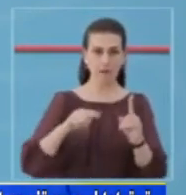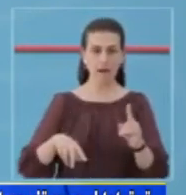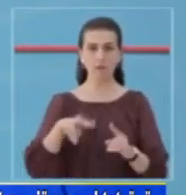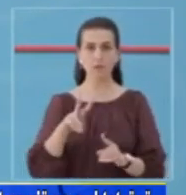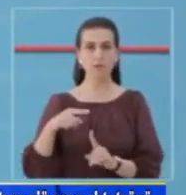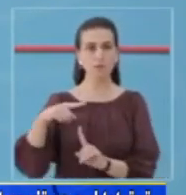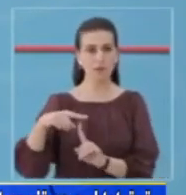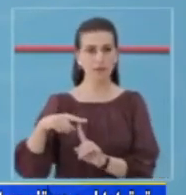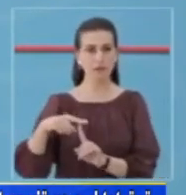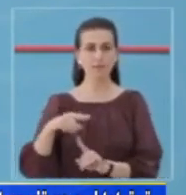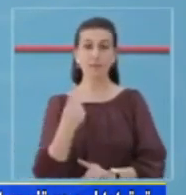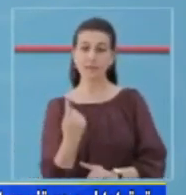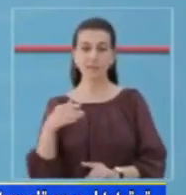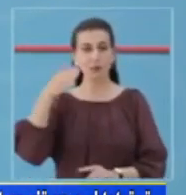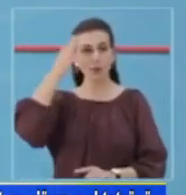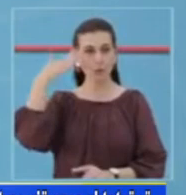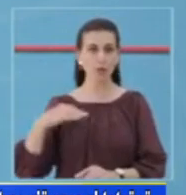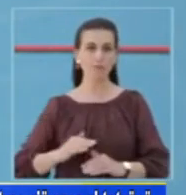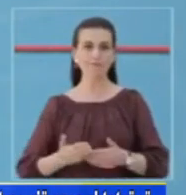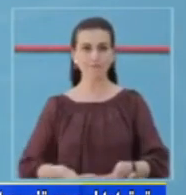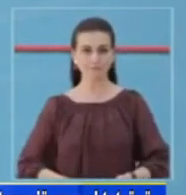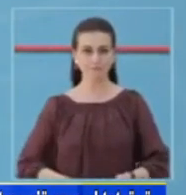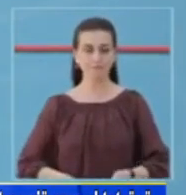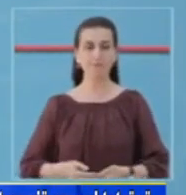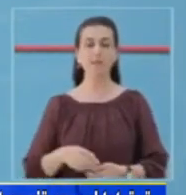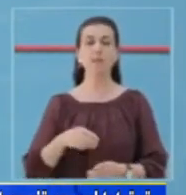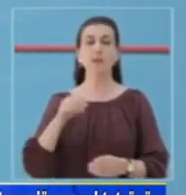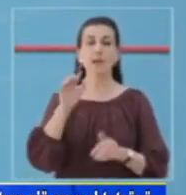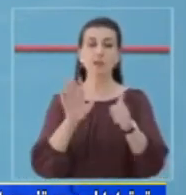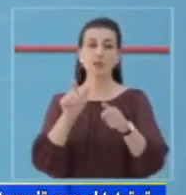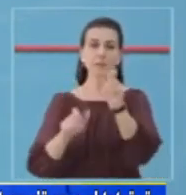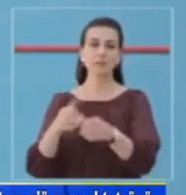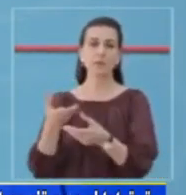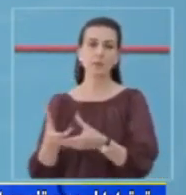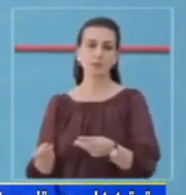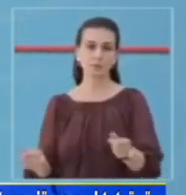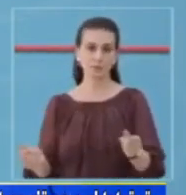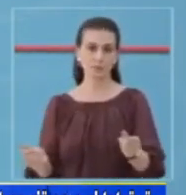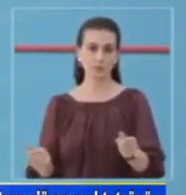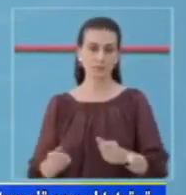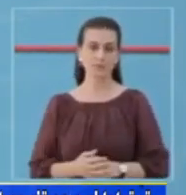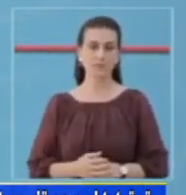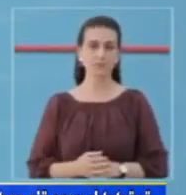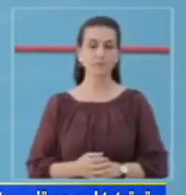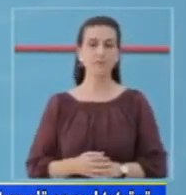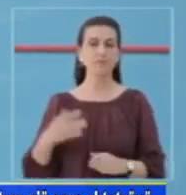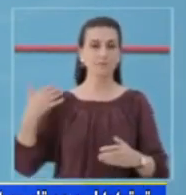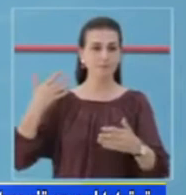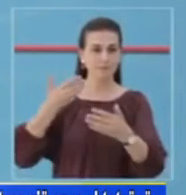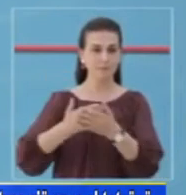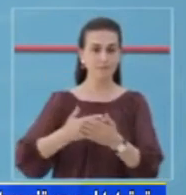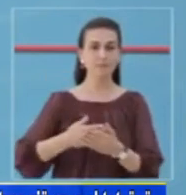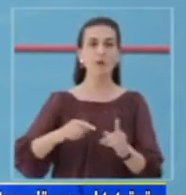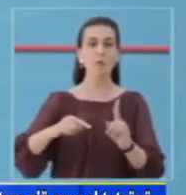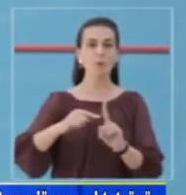Berati, 2 nga Tirana, mes të cilve një gruasht të zënë, të shëruar 6 qytetarë. Dere mësot